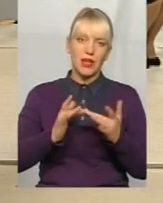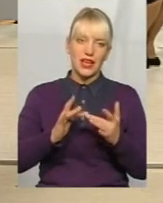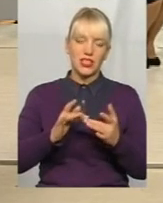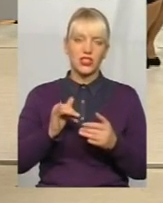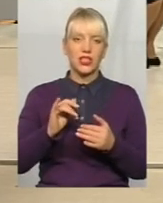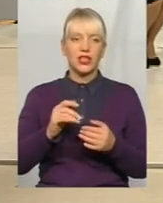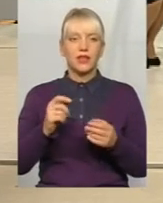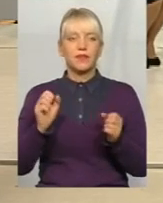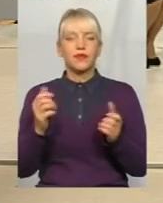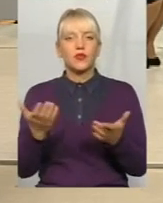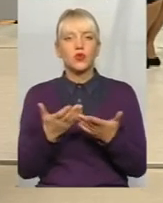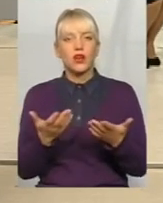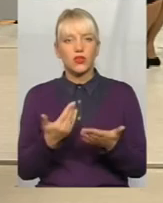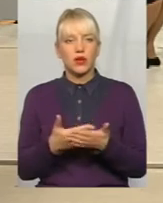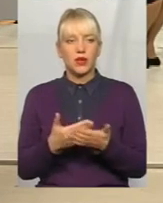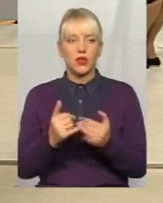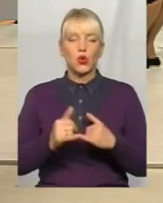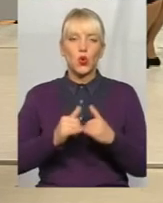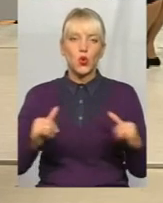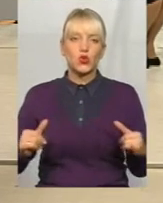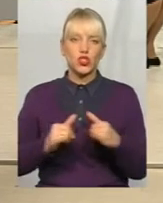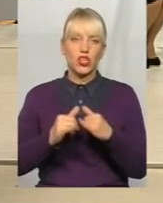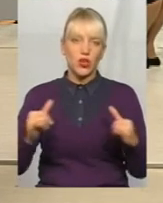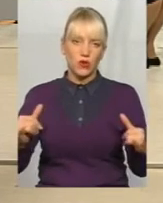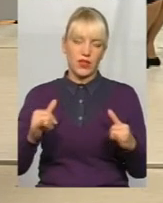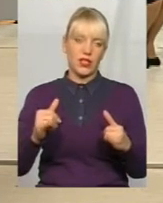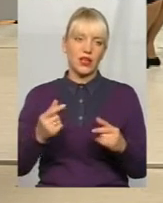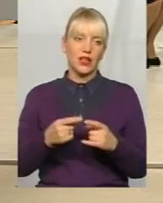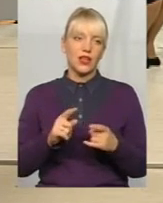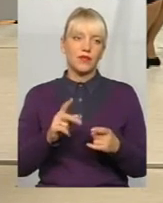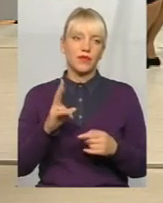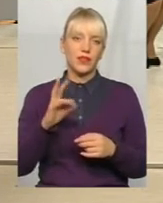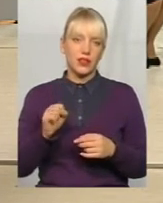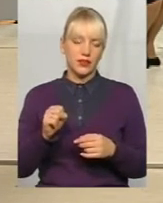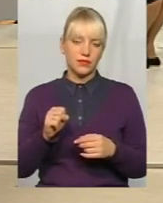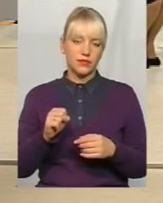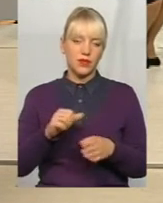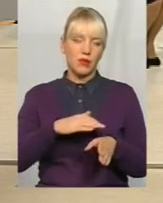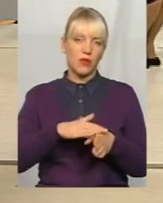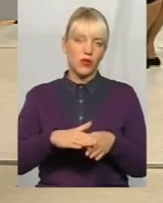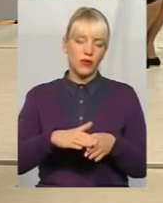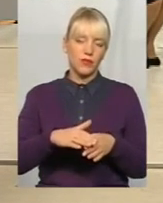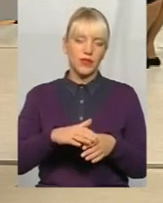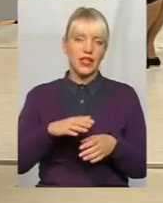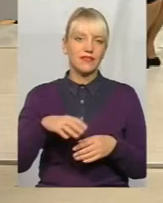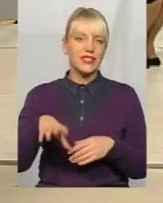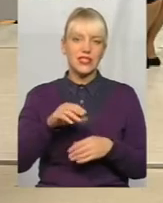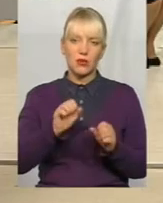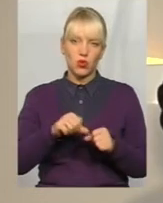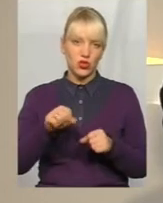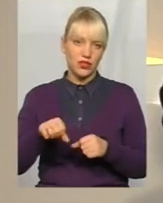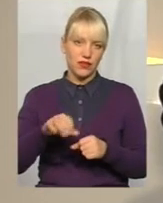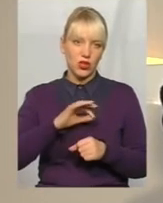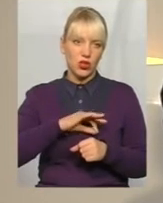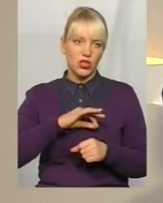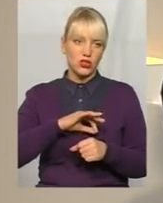більше якось розширювати все ж таки погляди бізнесу на всі можливі використовувати